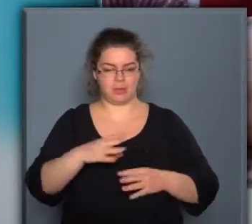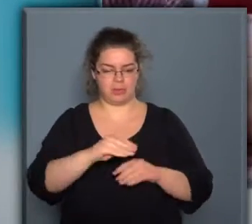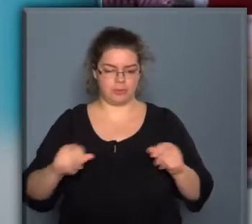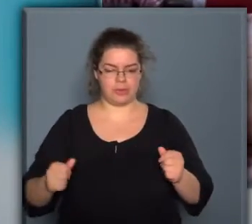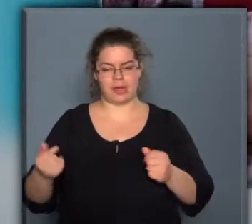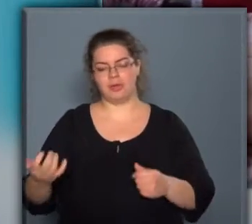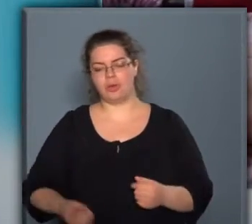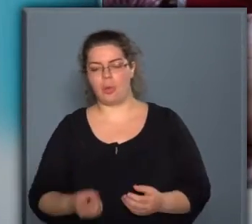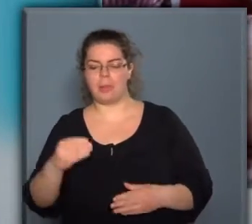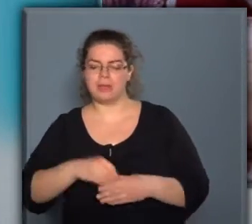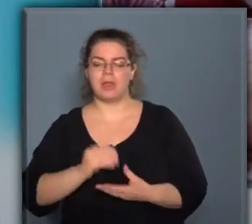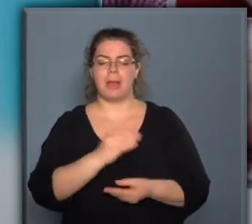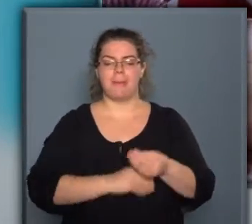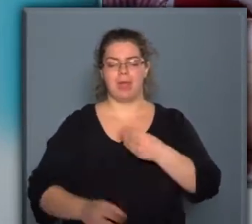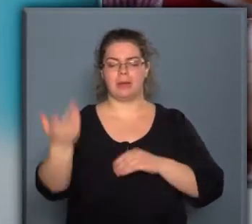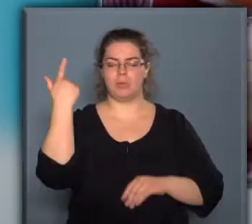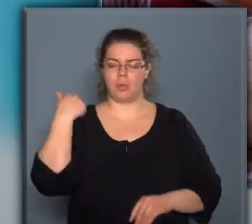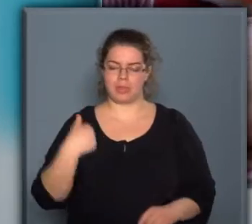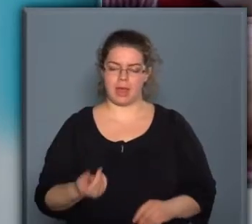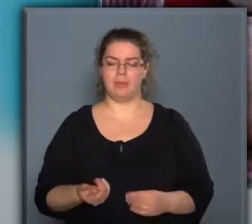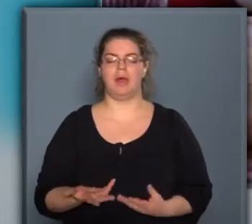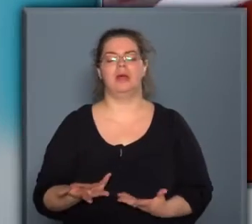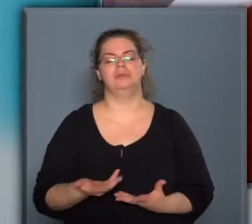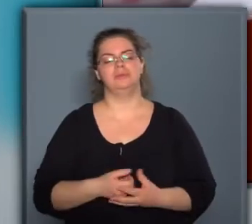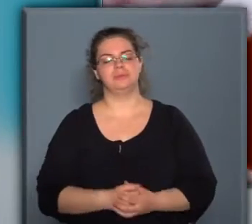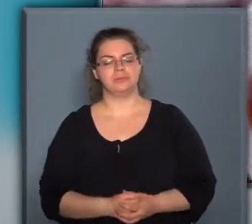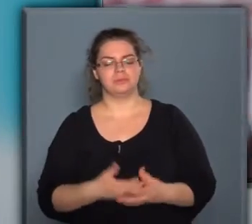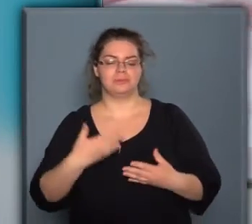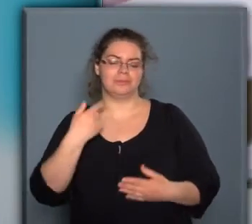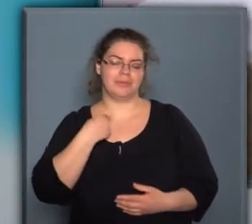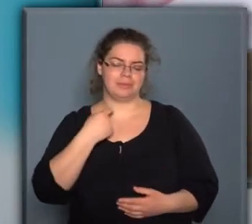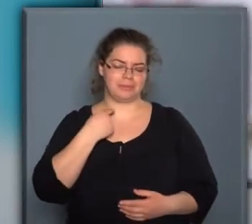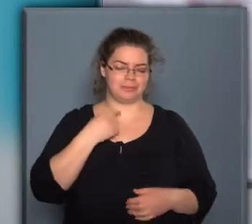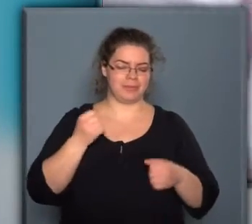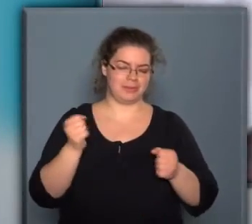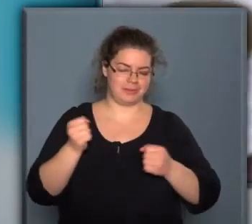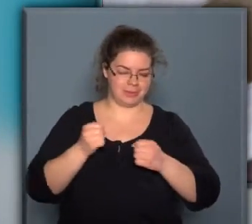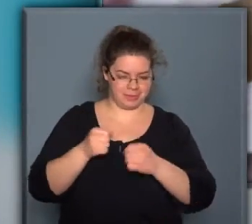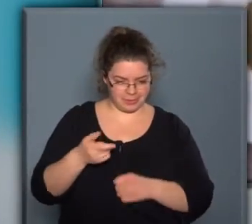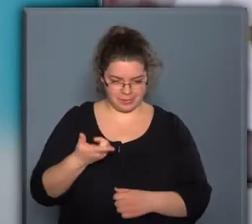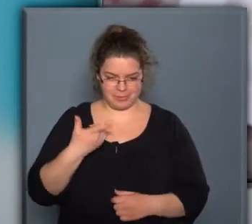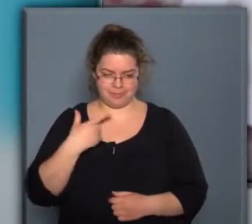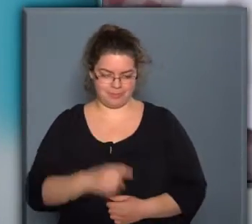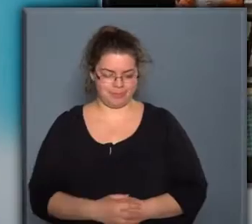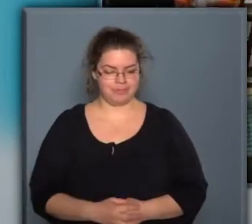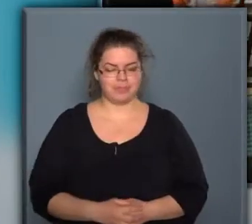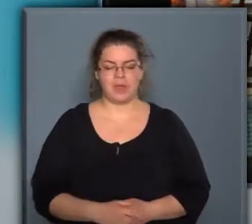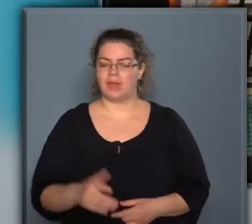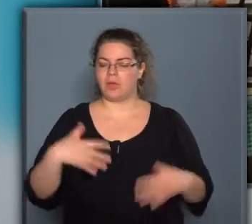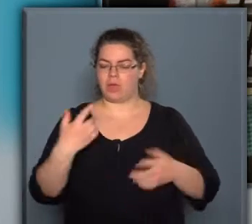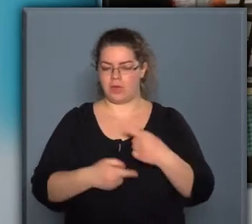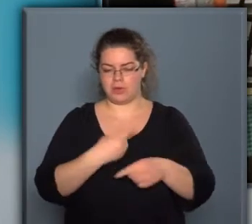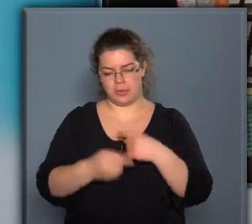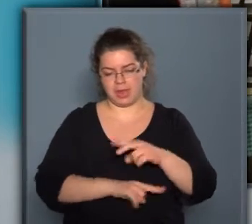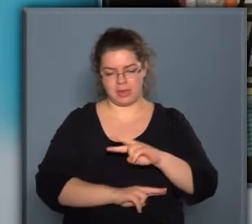kolbásztöltés, mert a múltjában sűrűn visított a malac célvíz idején. Most piciben kezdjük, egyébként nagy hagyománya van